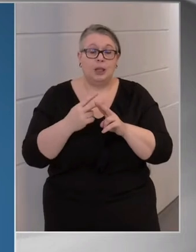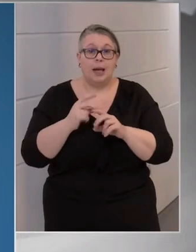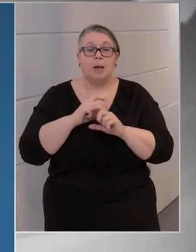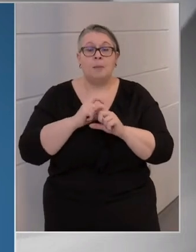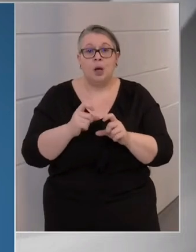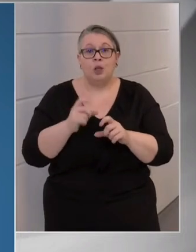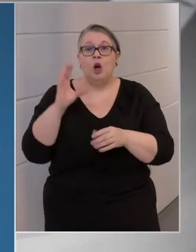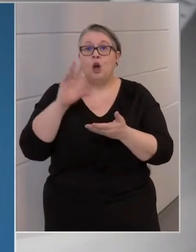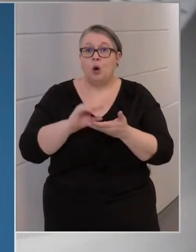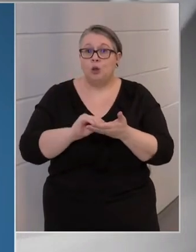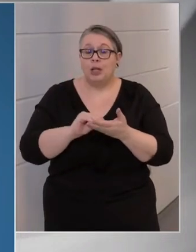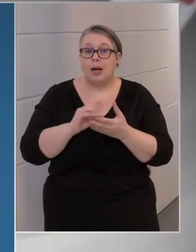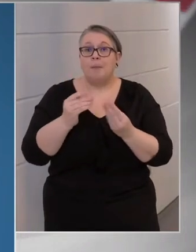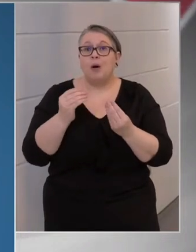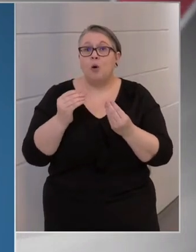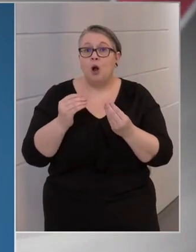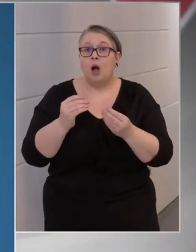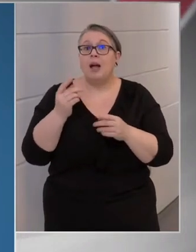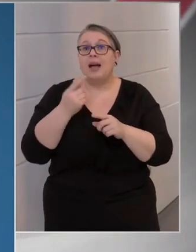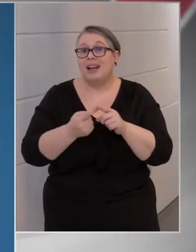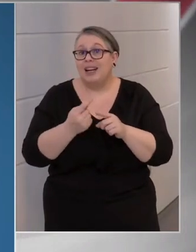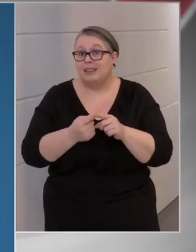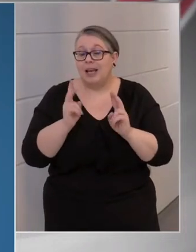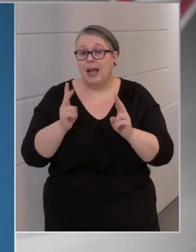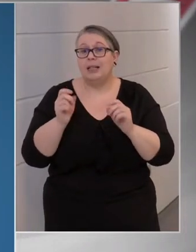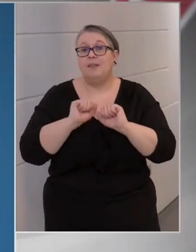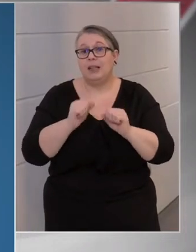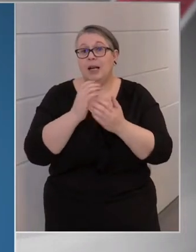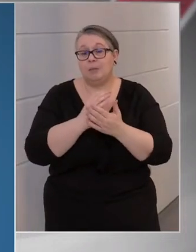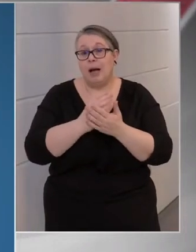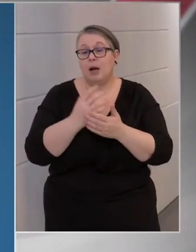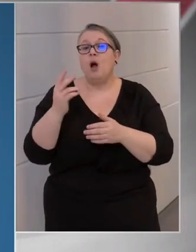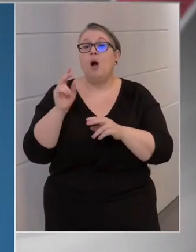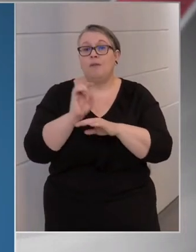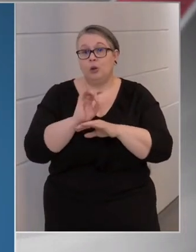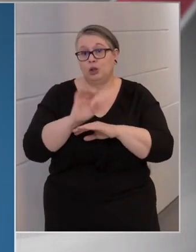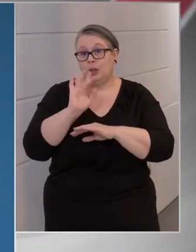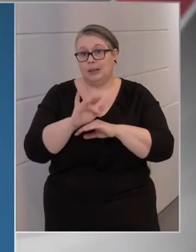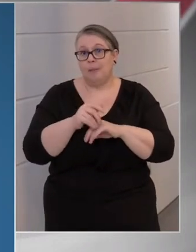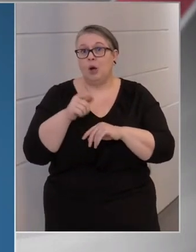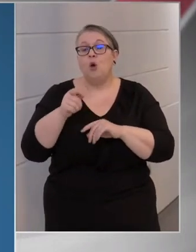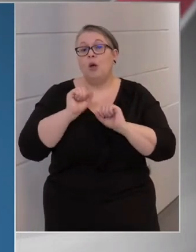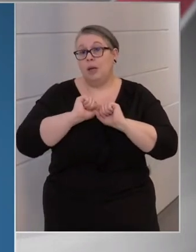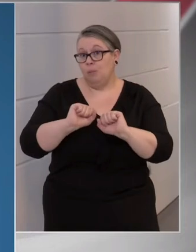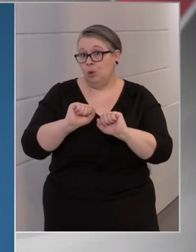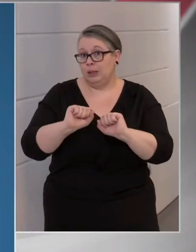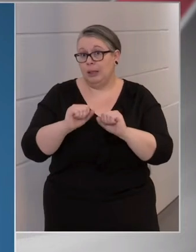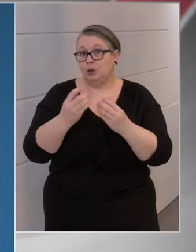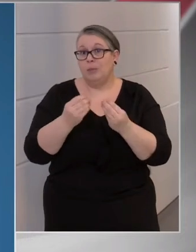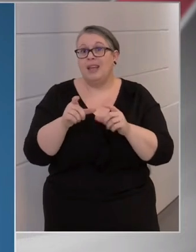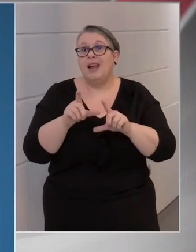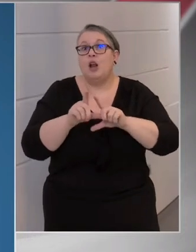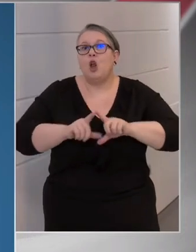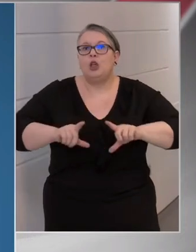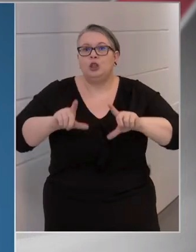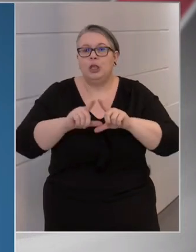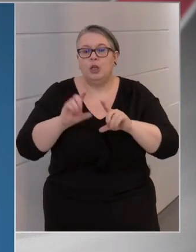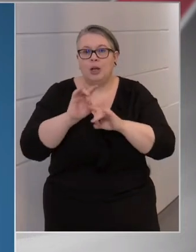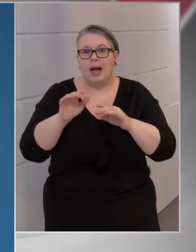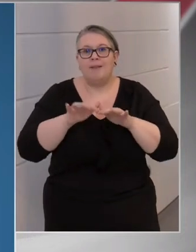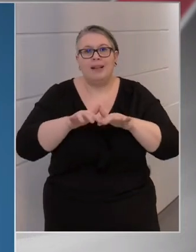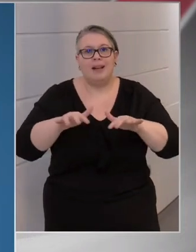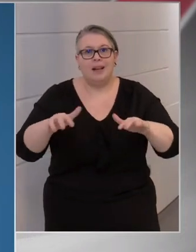révén? A lakosság mekkora hányada lehet védett a vírussal szemben, és az ő immunitásuk mennyire lassíthatja le a járvány